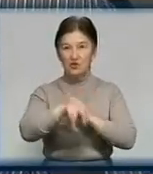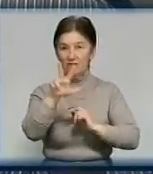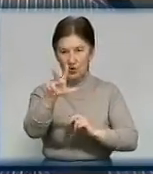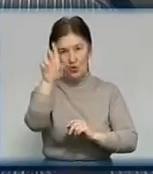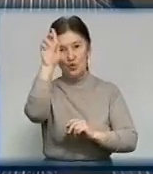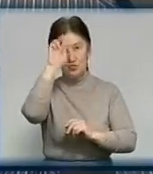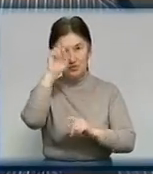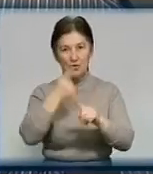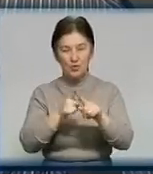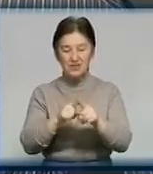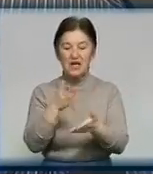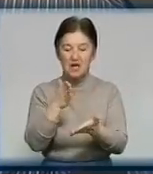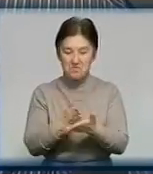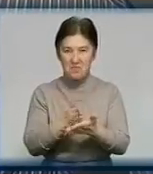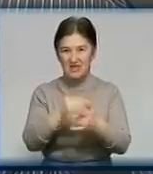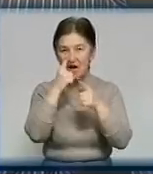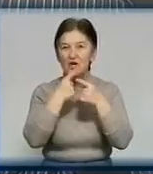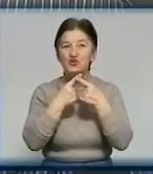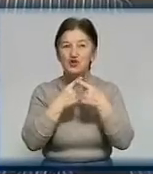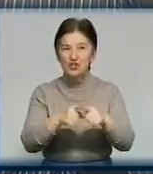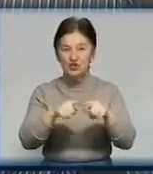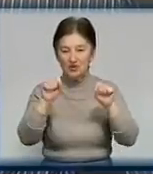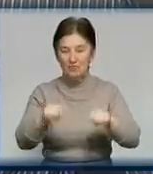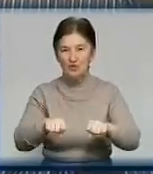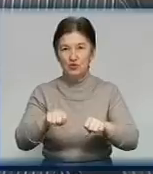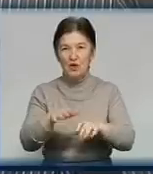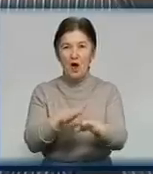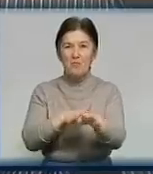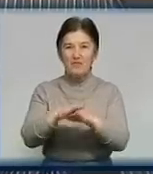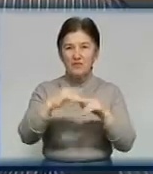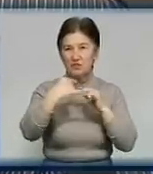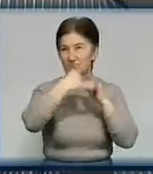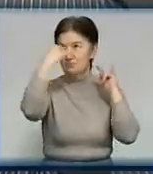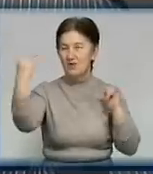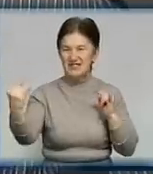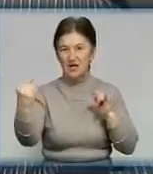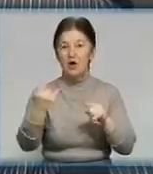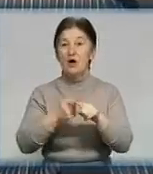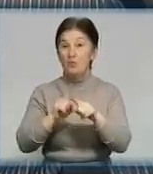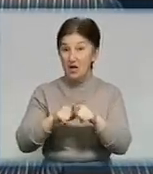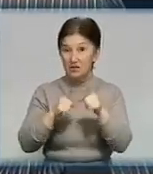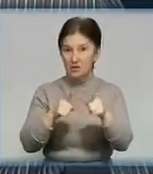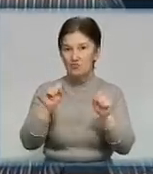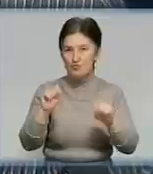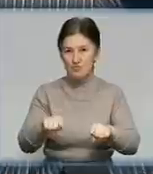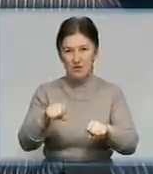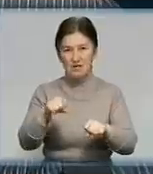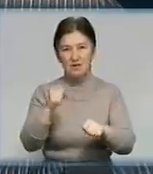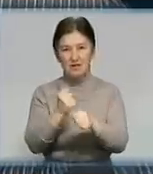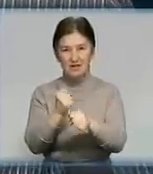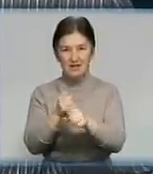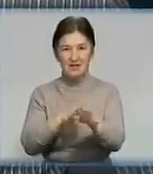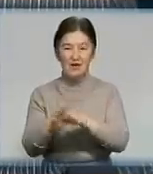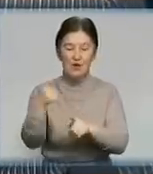які мають технічну можливість підтримувати такі телемости через спутник. Це для нас найголовніше достатньо, а тепер ми вміємо робити і це